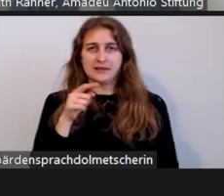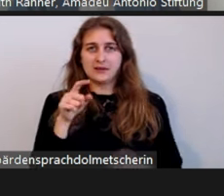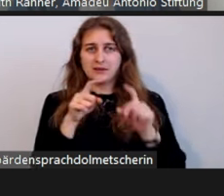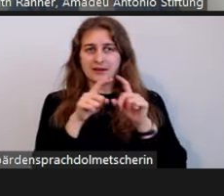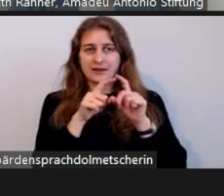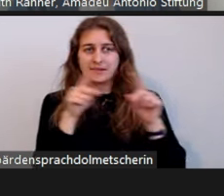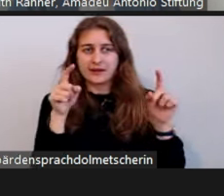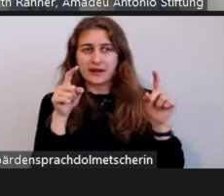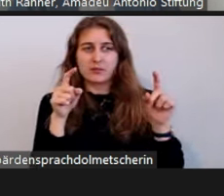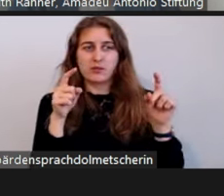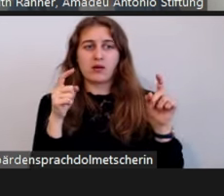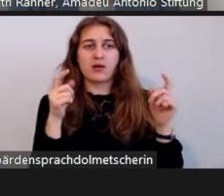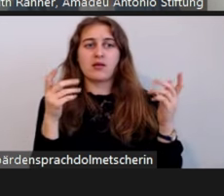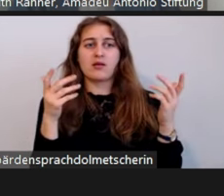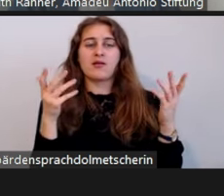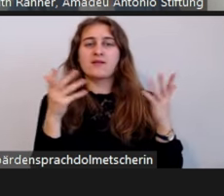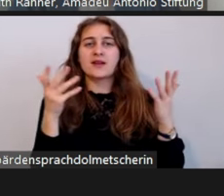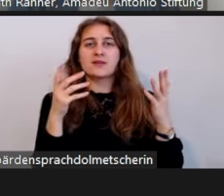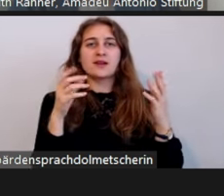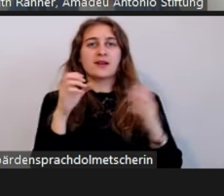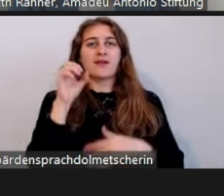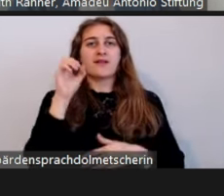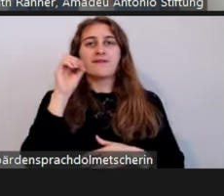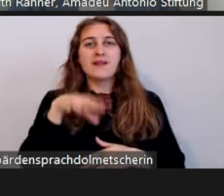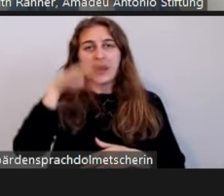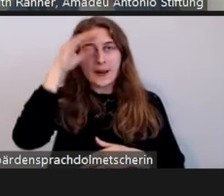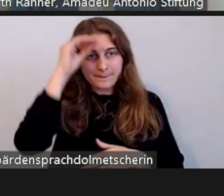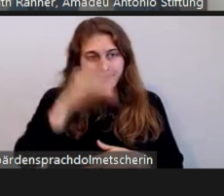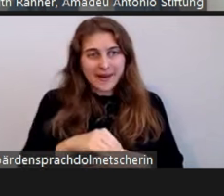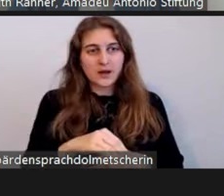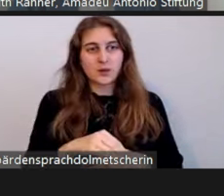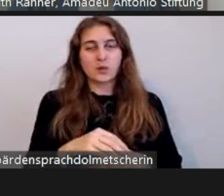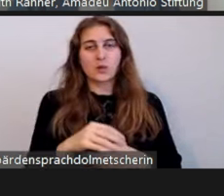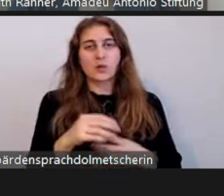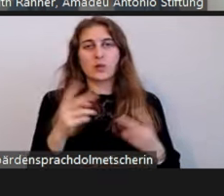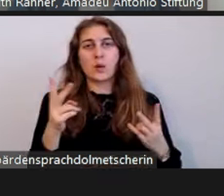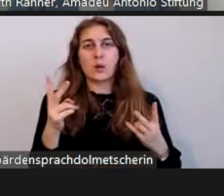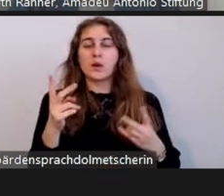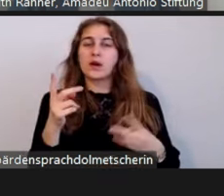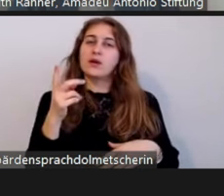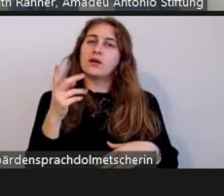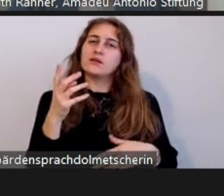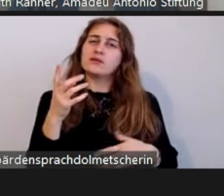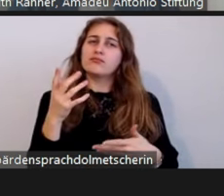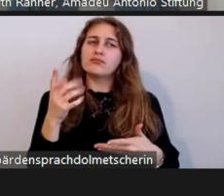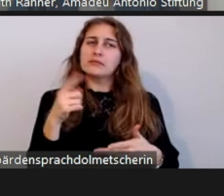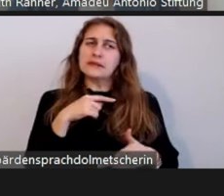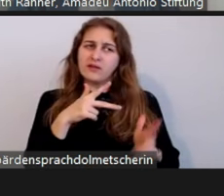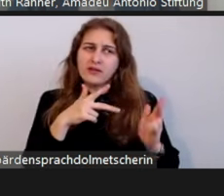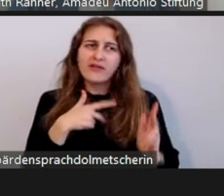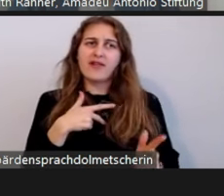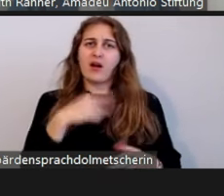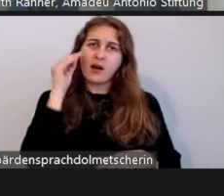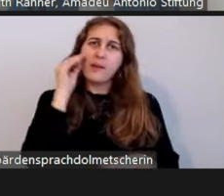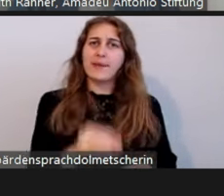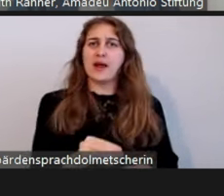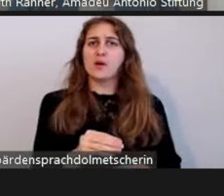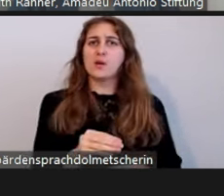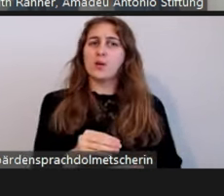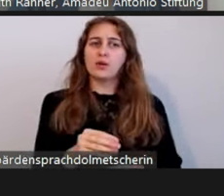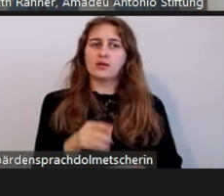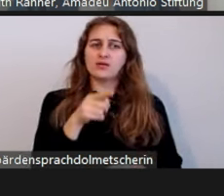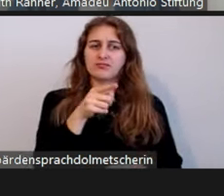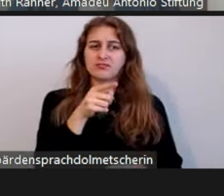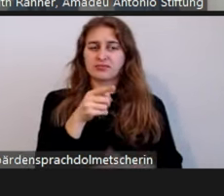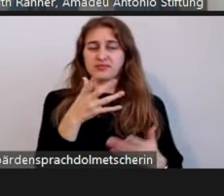Die missbräuchlichen oder Falschmeldungen sind nochmal unterschieden inhaltlich nach Meldungen oder